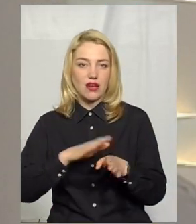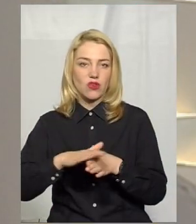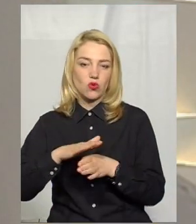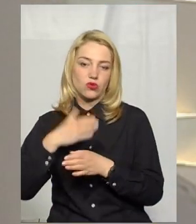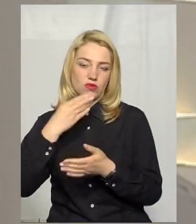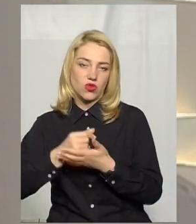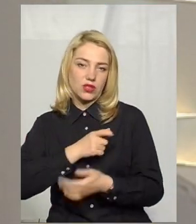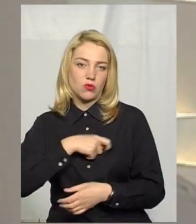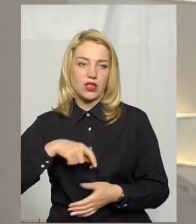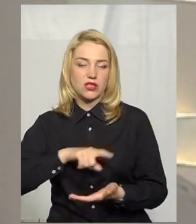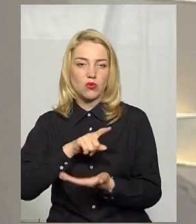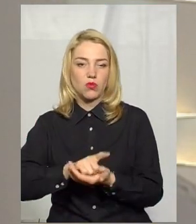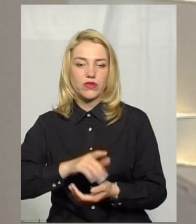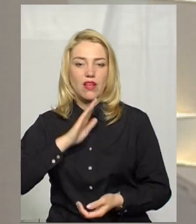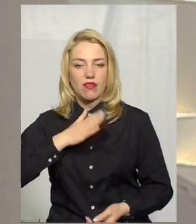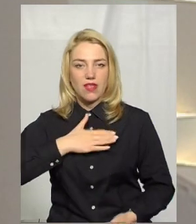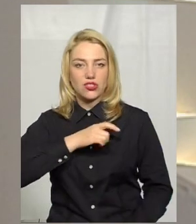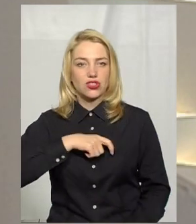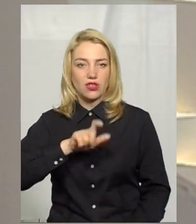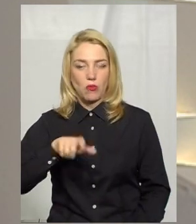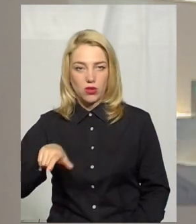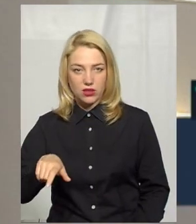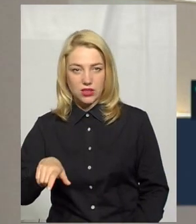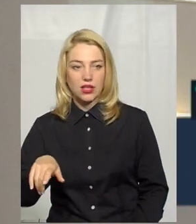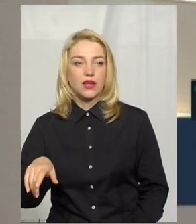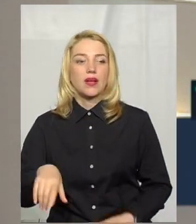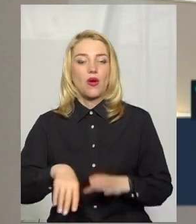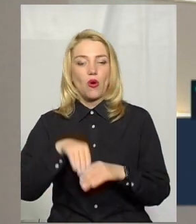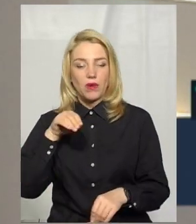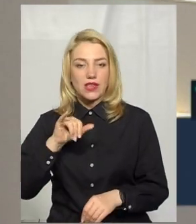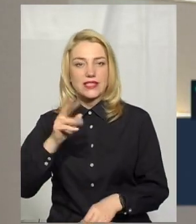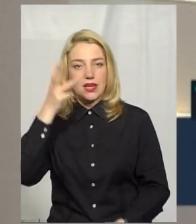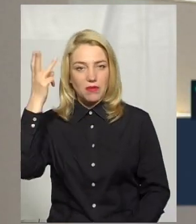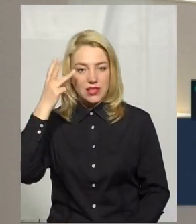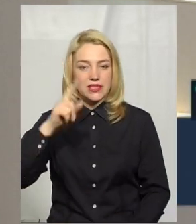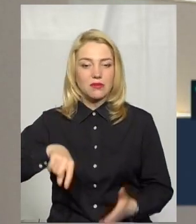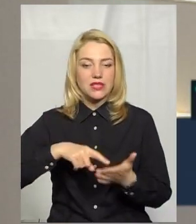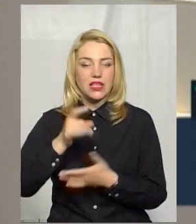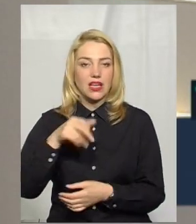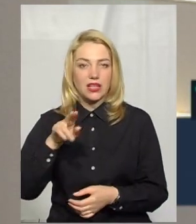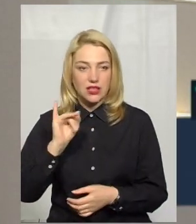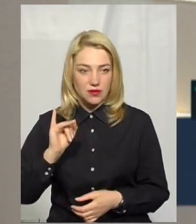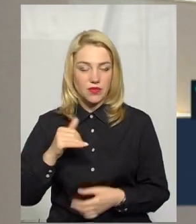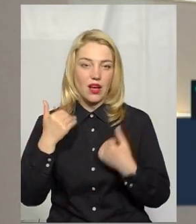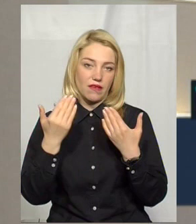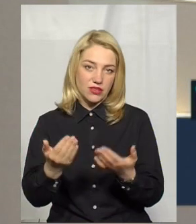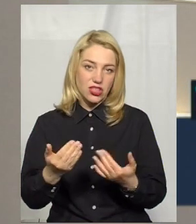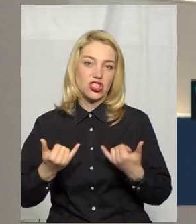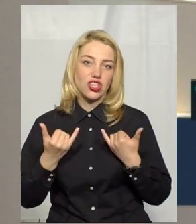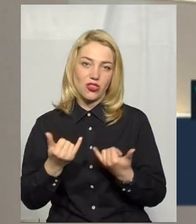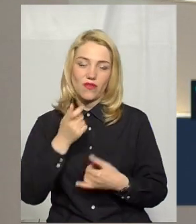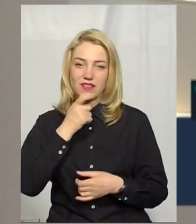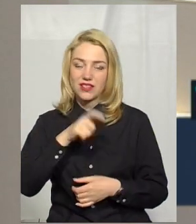свої депутатські обов'язки Наші обранці В Хмельницькій міській раді Ви шановні